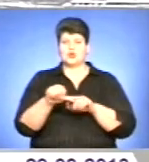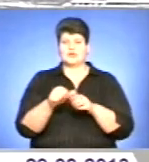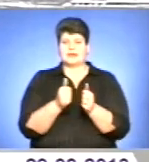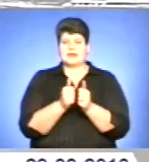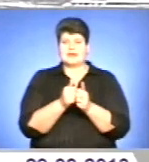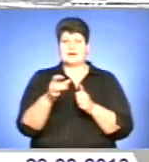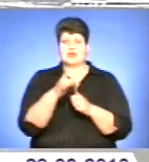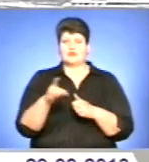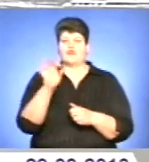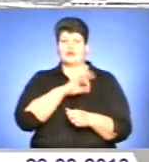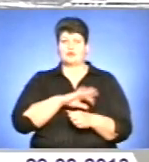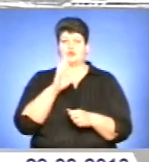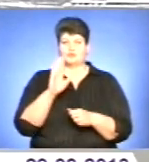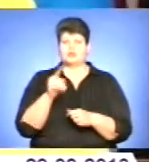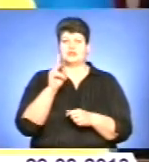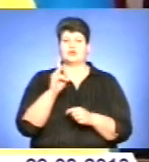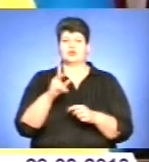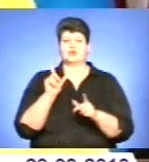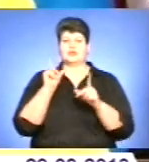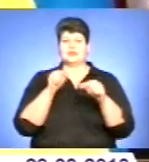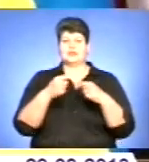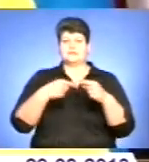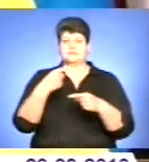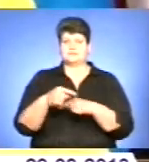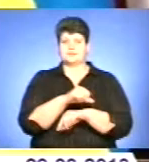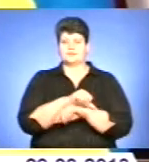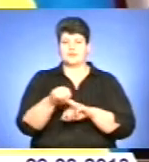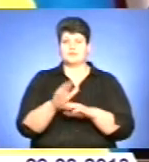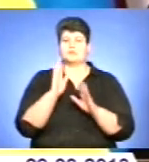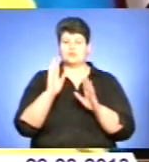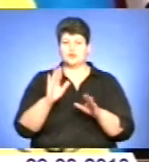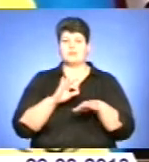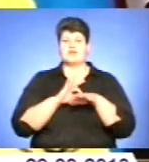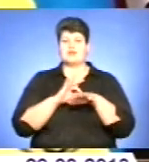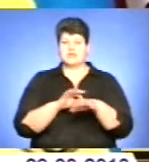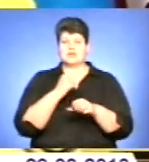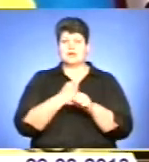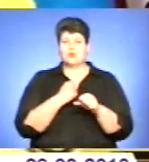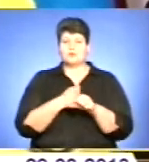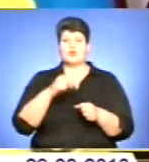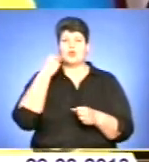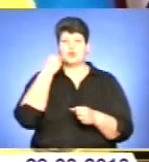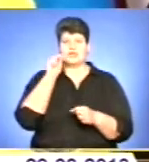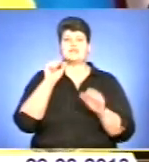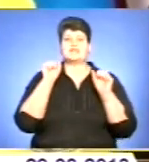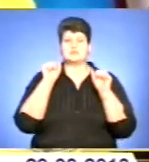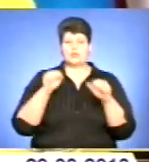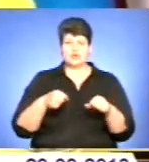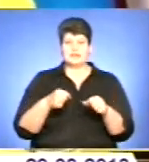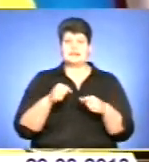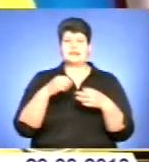громадяни, які перетинають кордон. Ми будемо проводити роботи по улучшенню возможностей